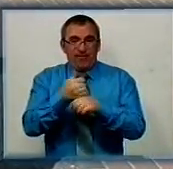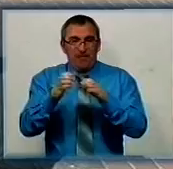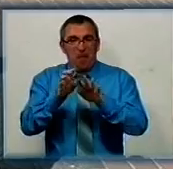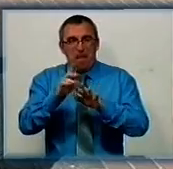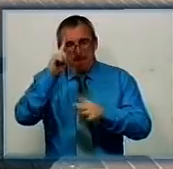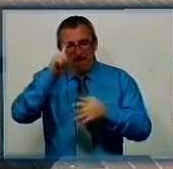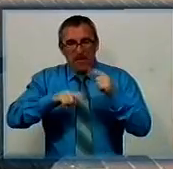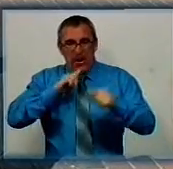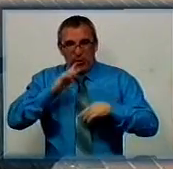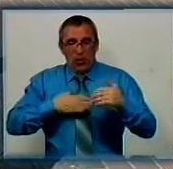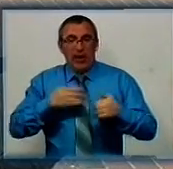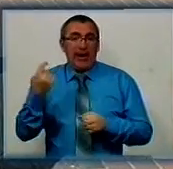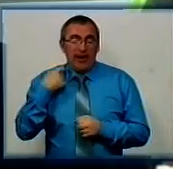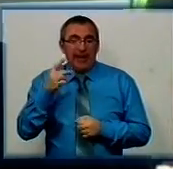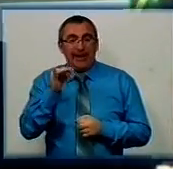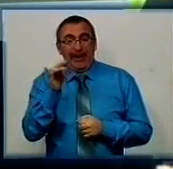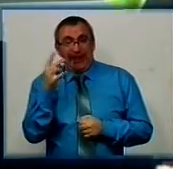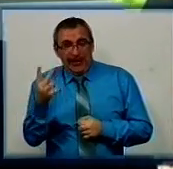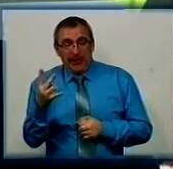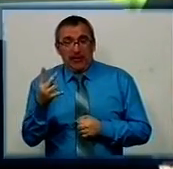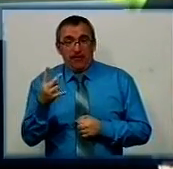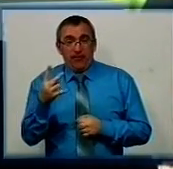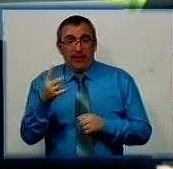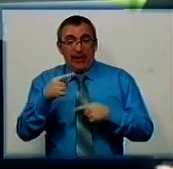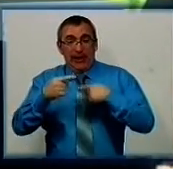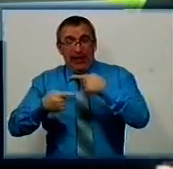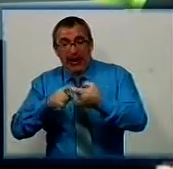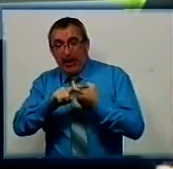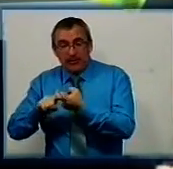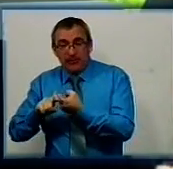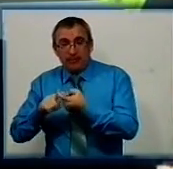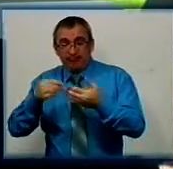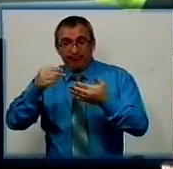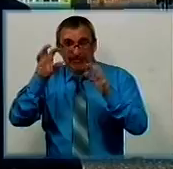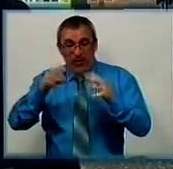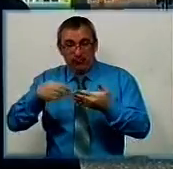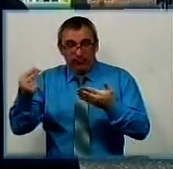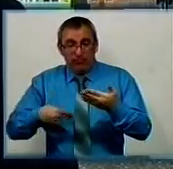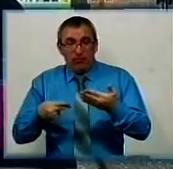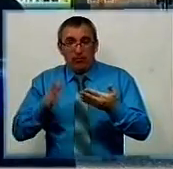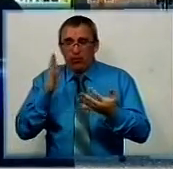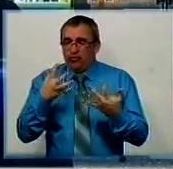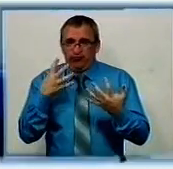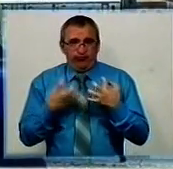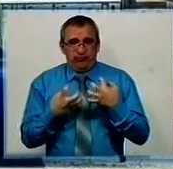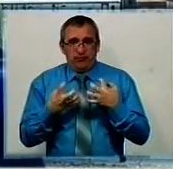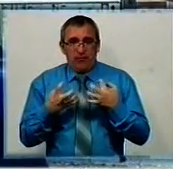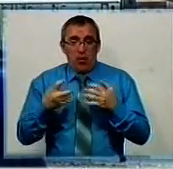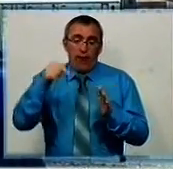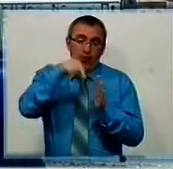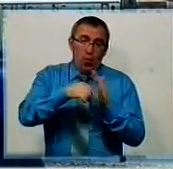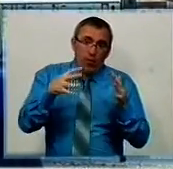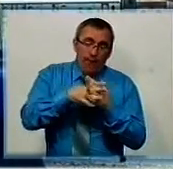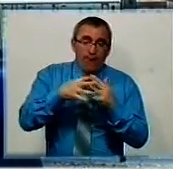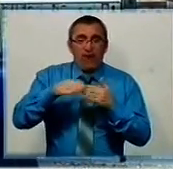Кіровоградщини» Вадим Нікітін припускає, що наслідки прийняття цього закону будуть сумними. Війна йде і внутрення, внешне. У нас же як, все